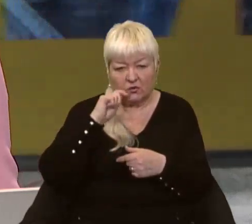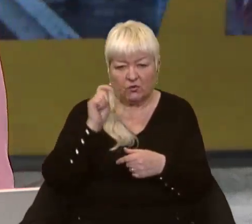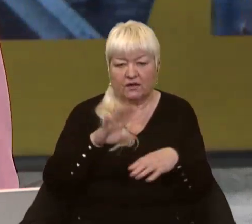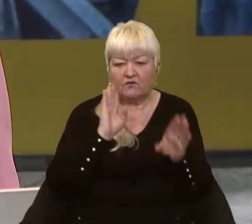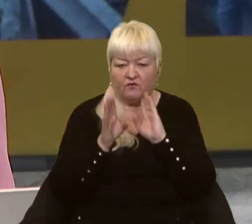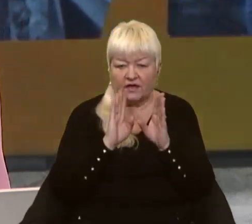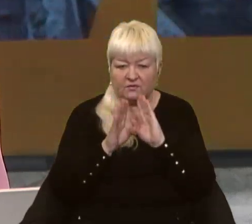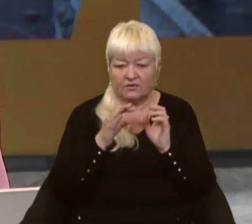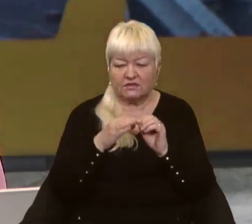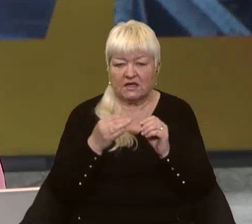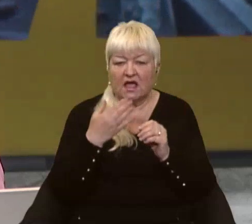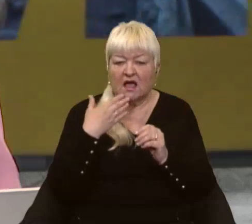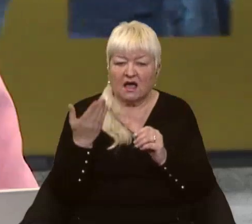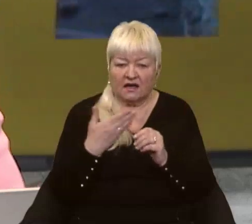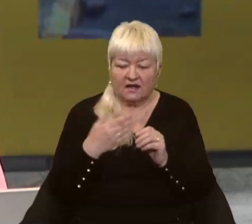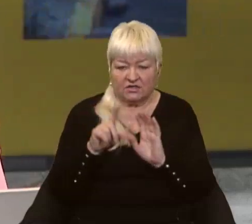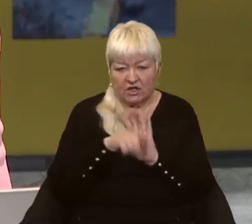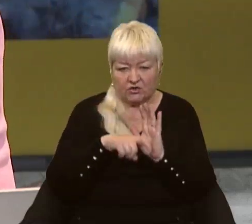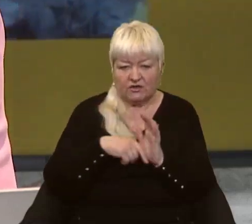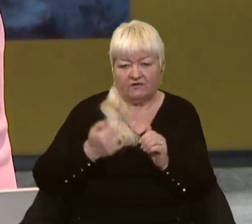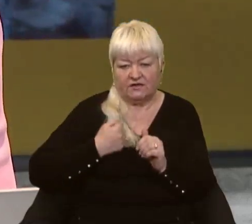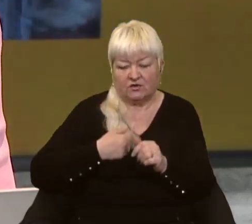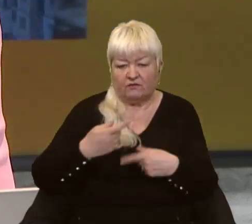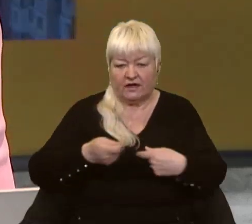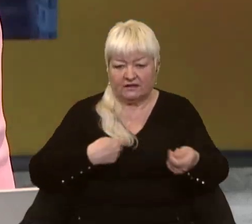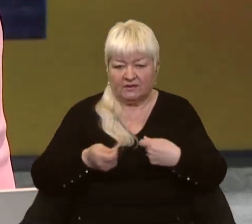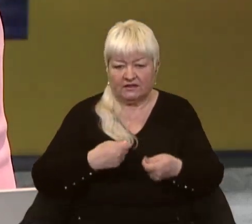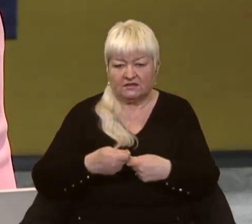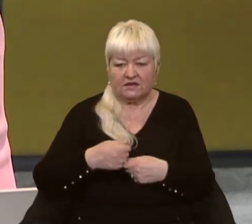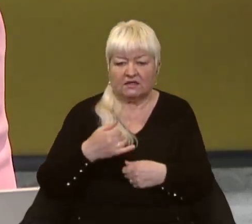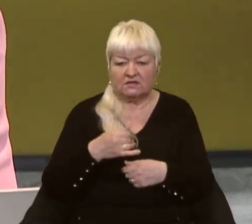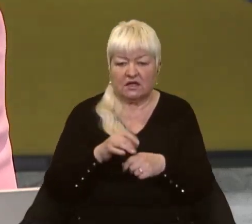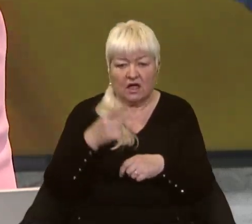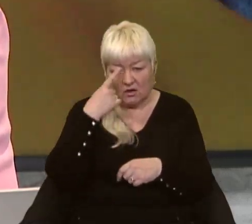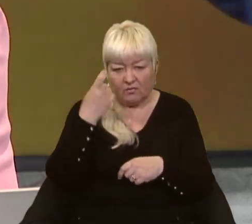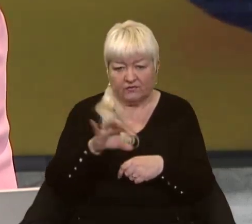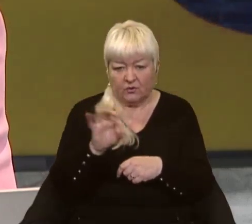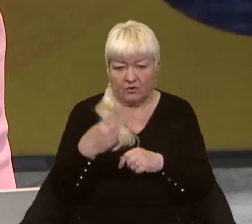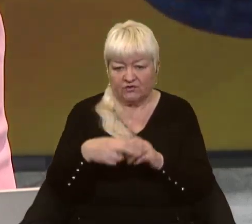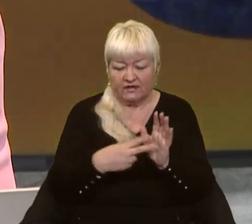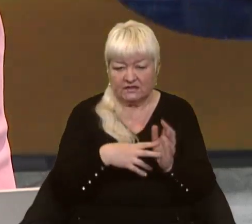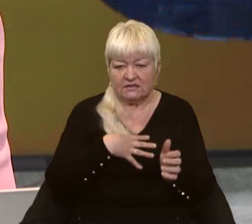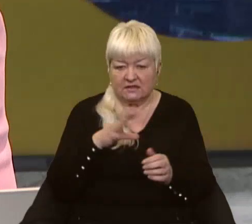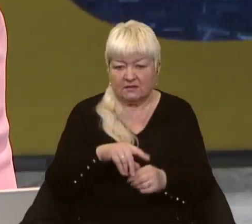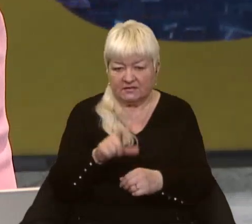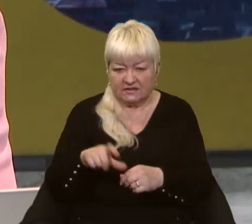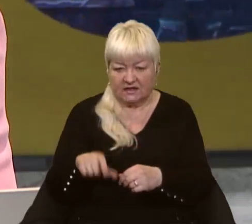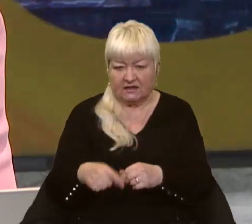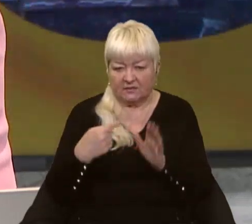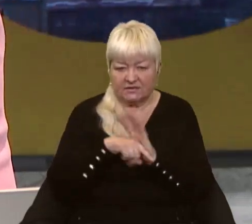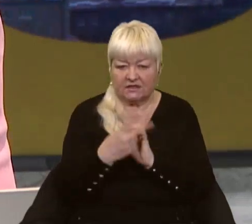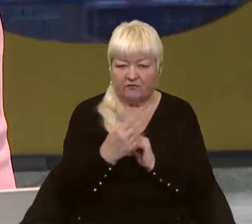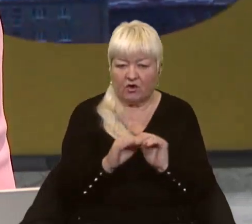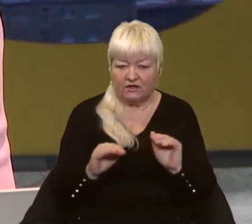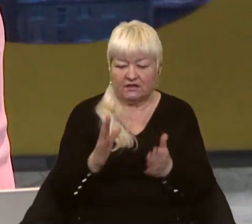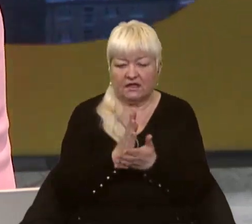фейсбуці. Речниця Донецької обласної військової адміністрації Тетяна Ігначенко в нашому телеефірі повідомила про 27 загиблих, серед них 2 дитини,